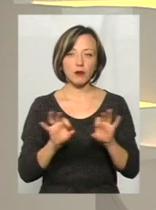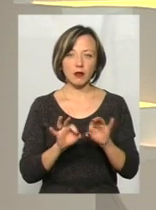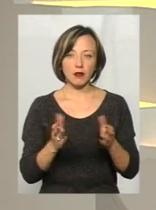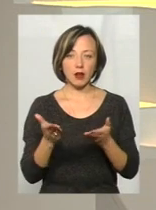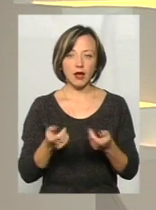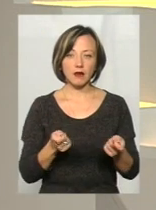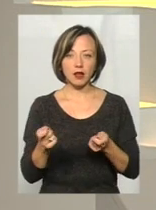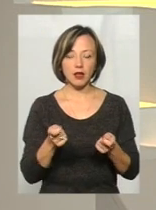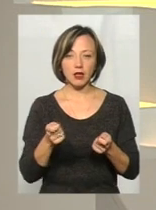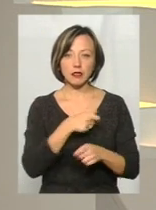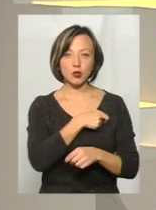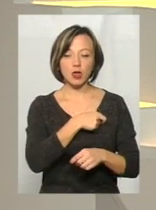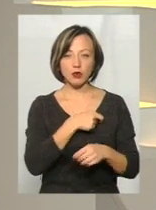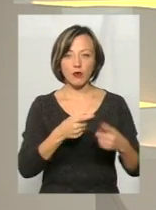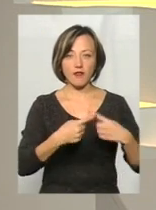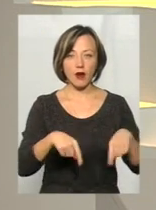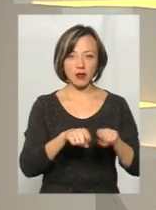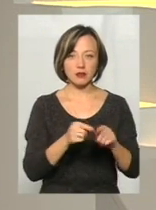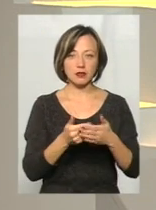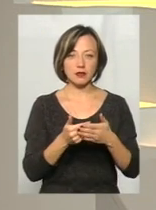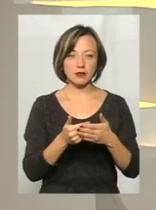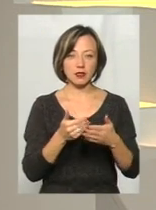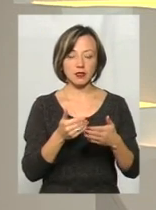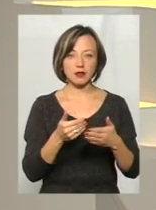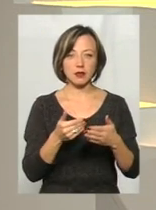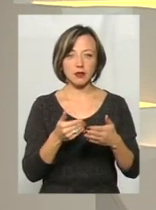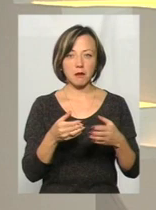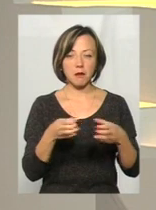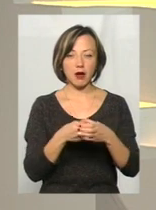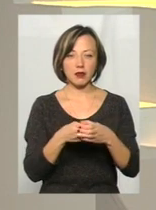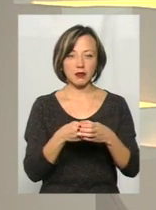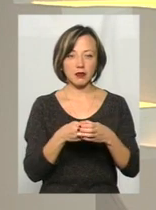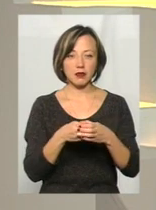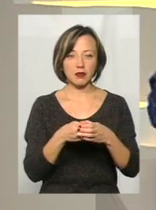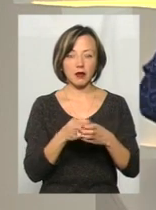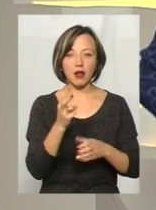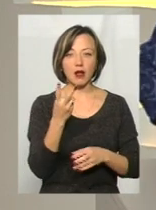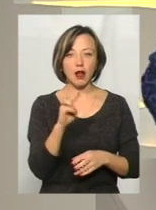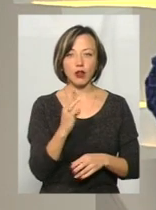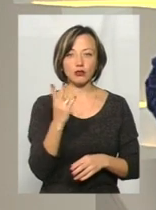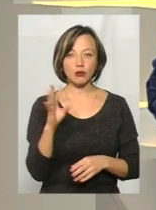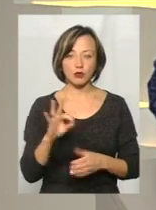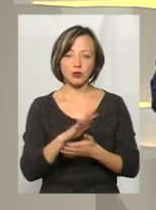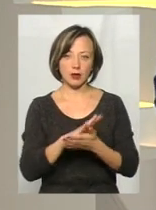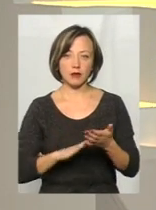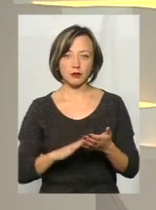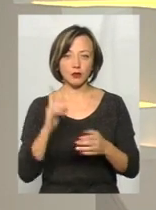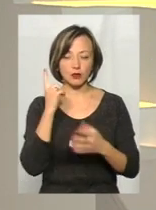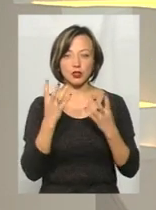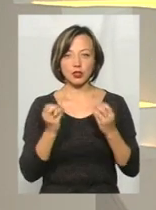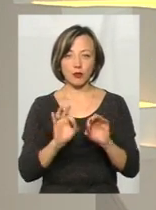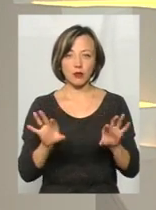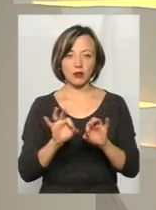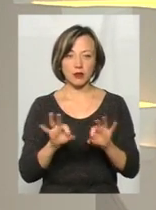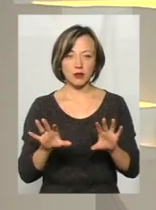керівника депутатської фракції від партії Ляшка. Далі почуємо ще